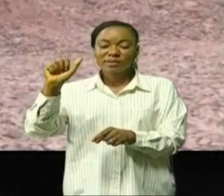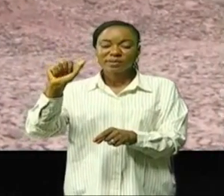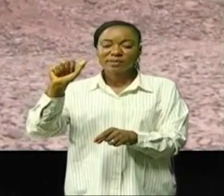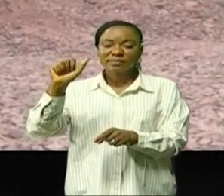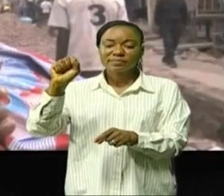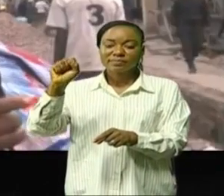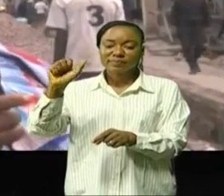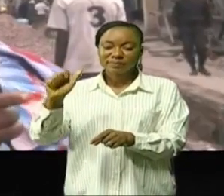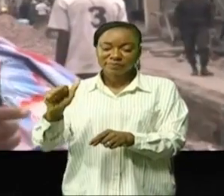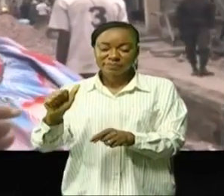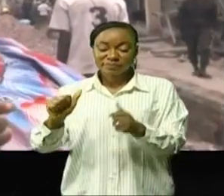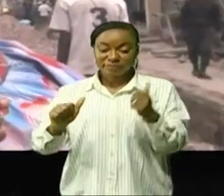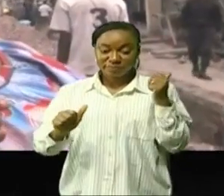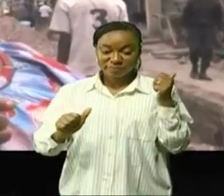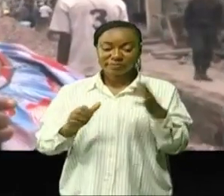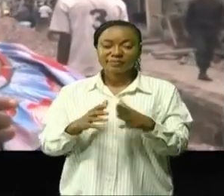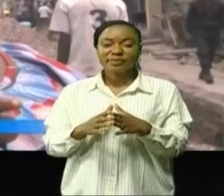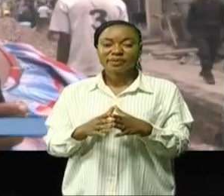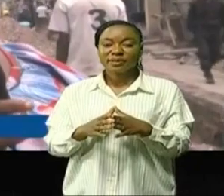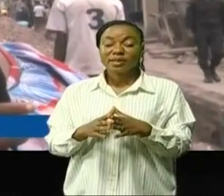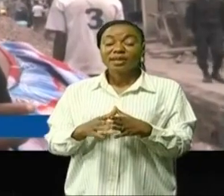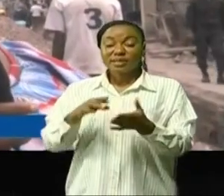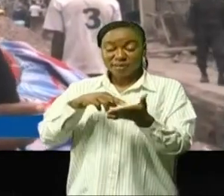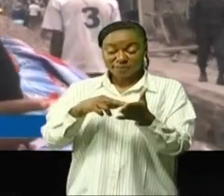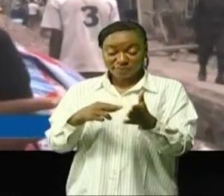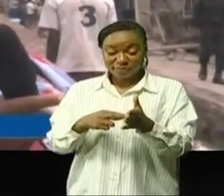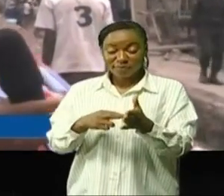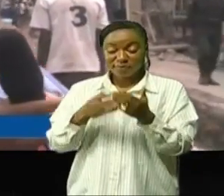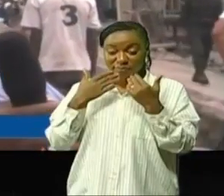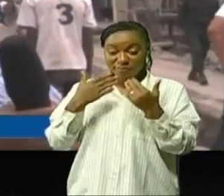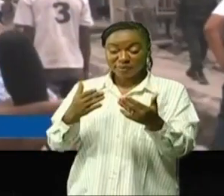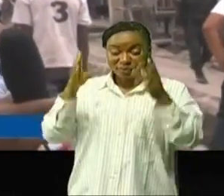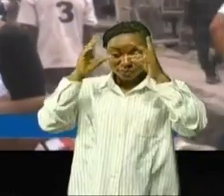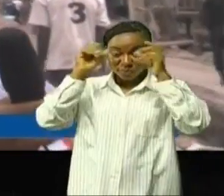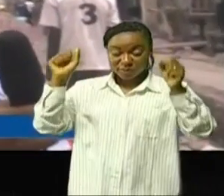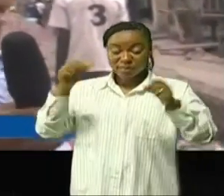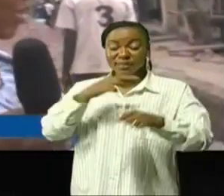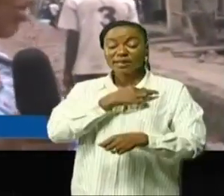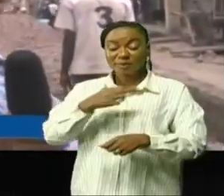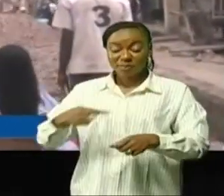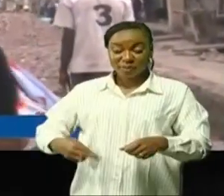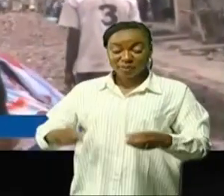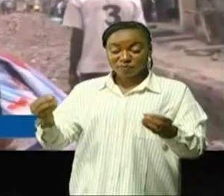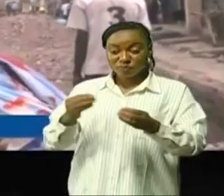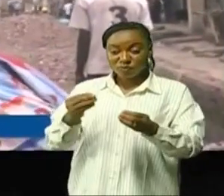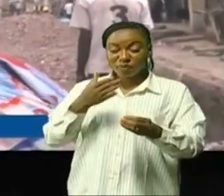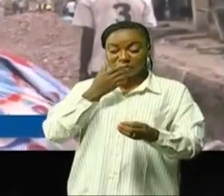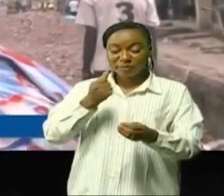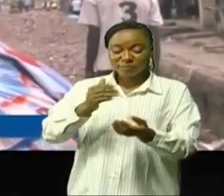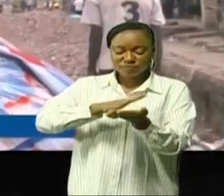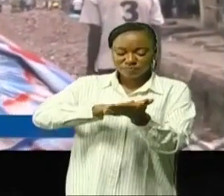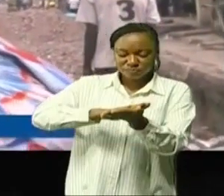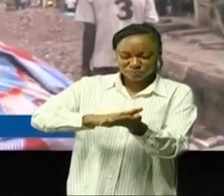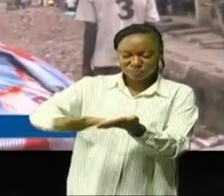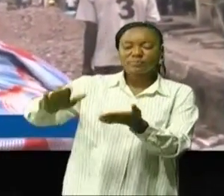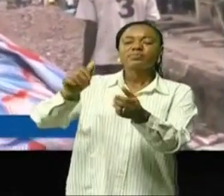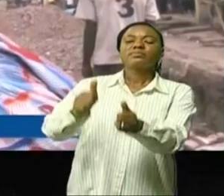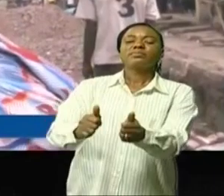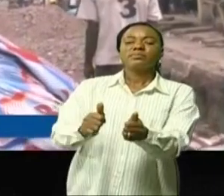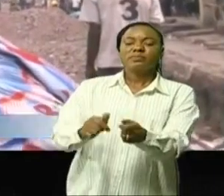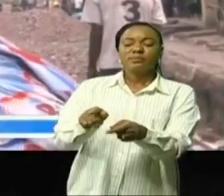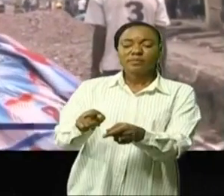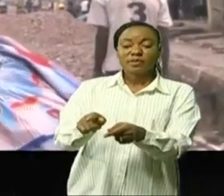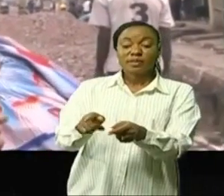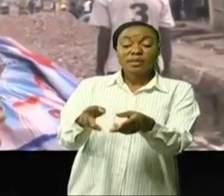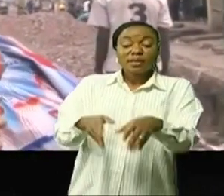au président de la république Tusekedi pour les travaux de cette route